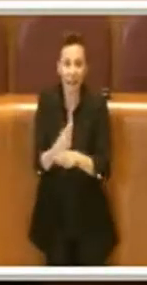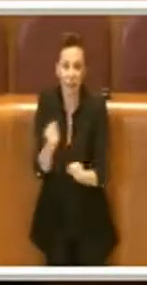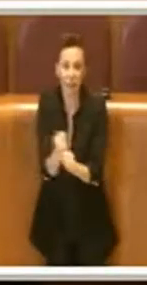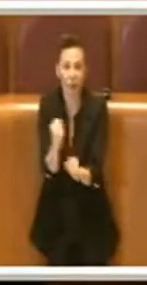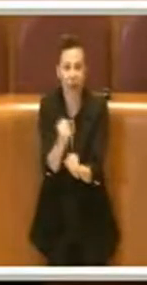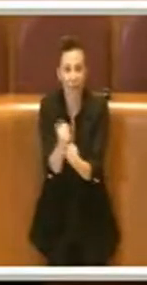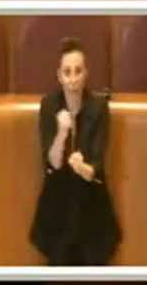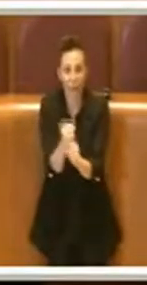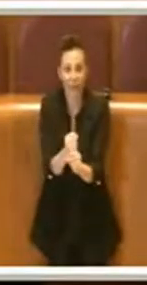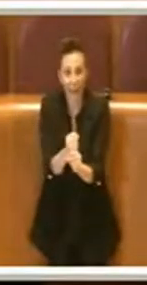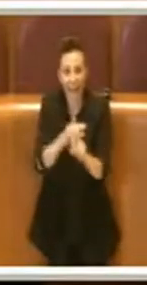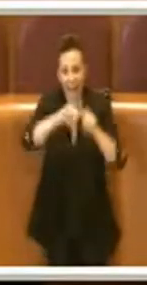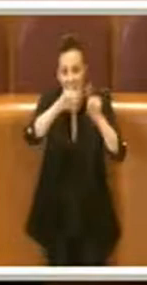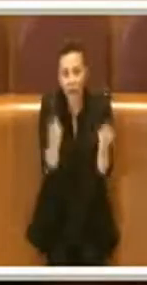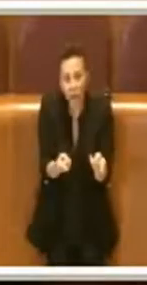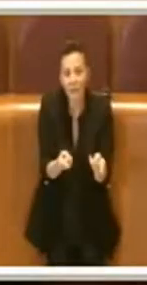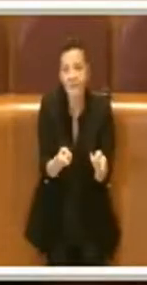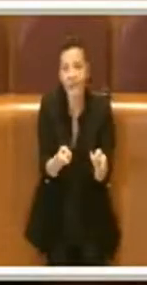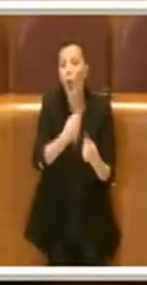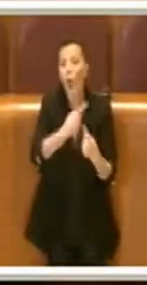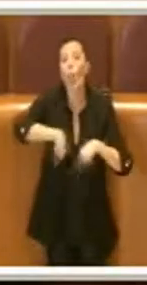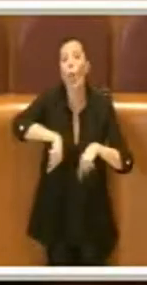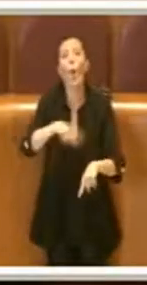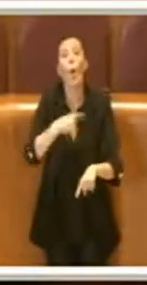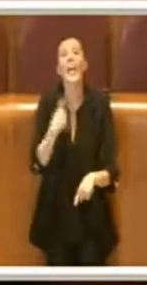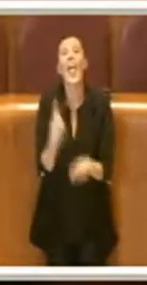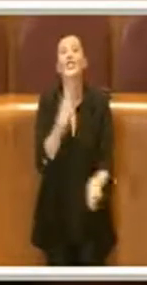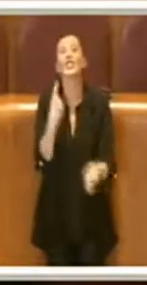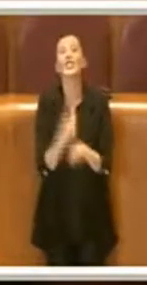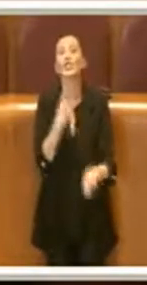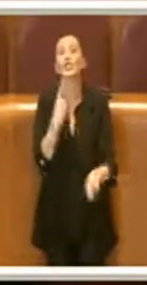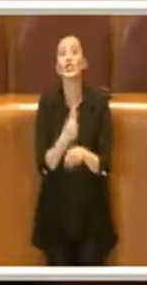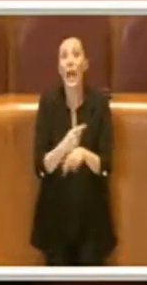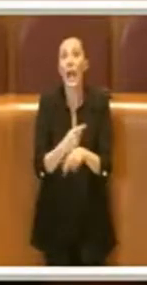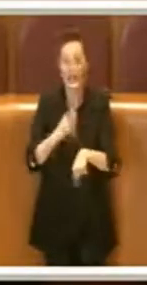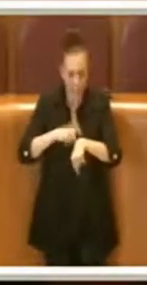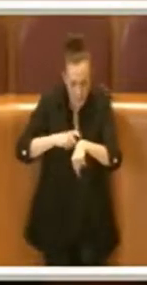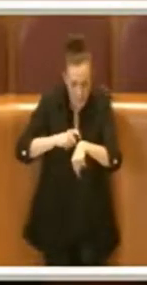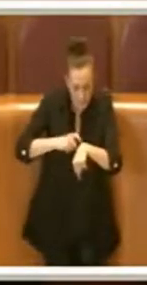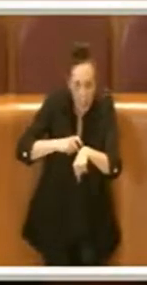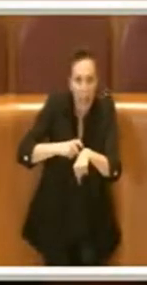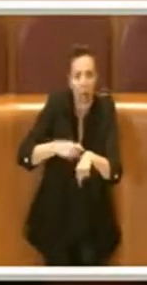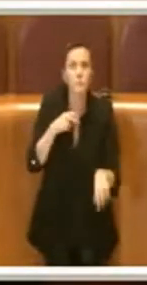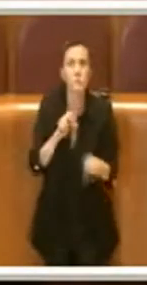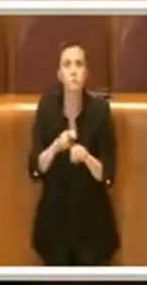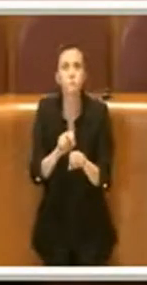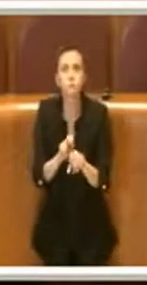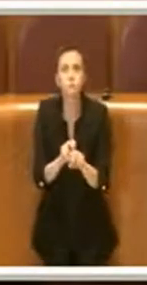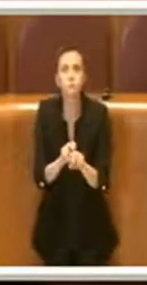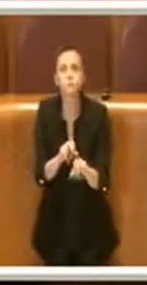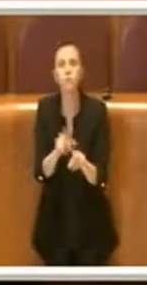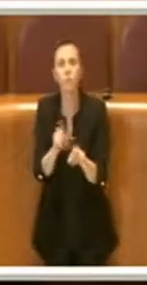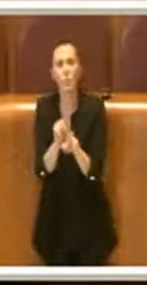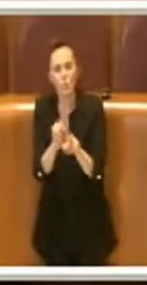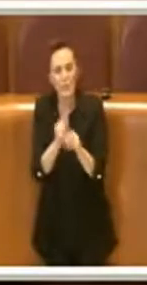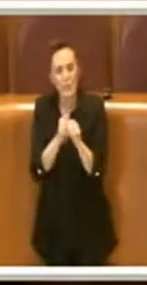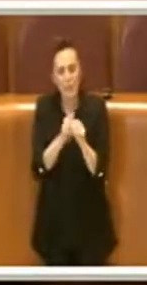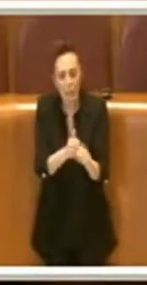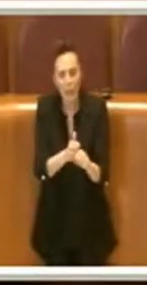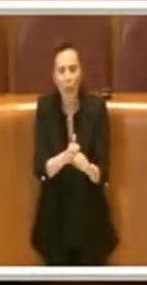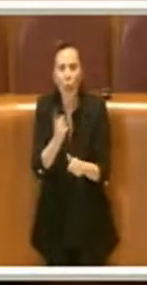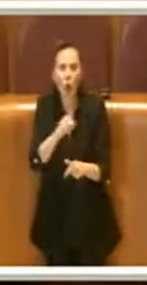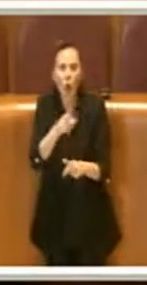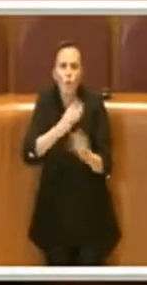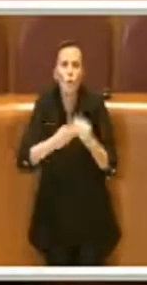non abbiamo la necessità di dover rincorrere il tempo di dover tornare in Aula perché abbiamo gli strumenti per poterlo fare da